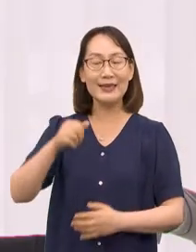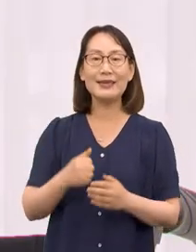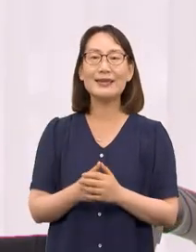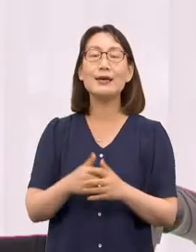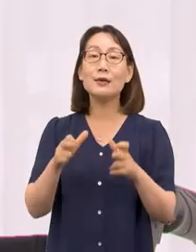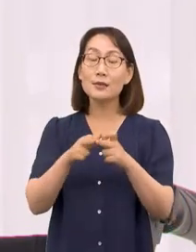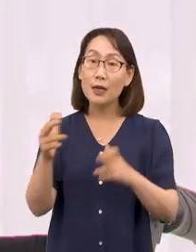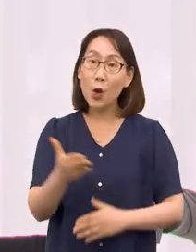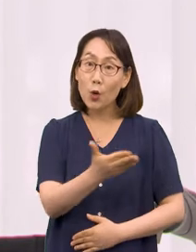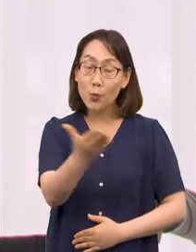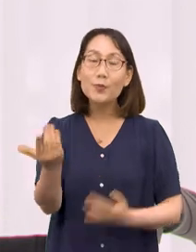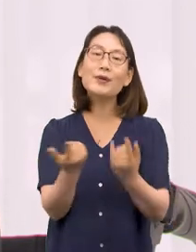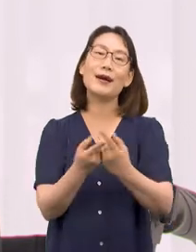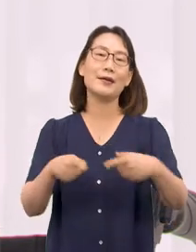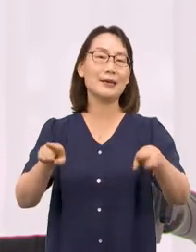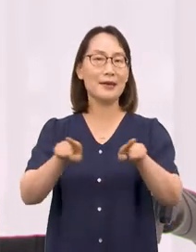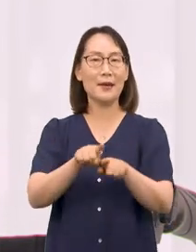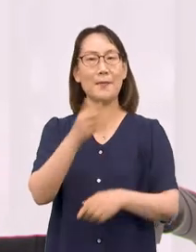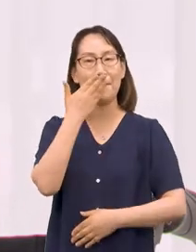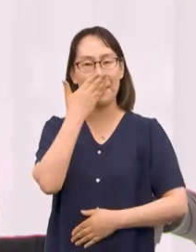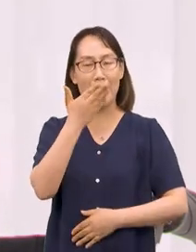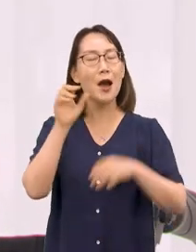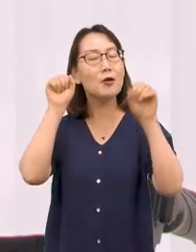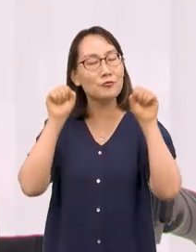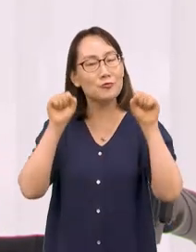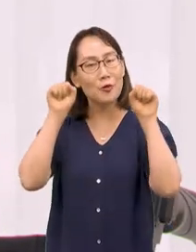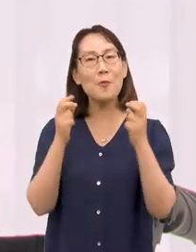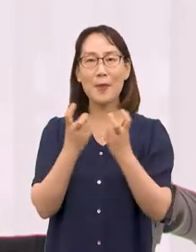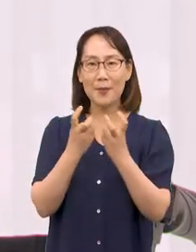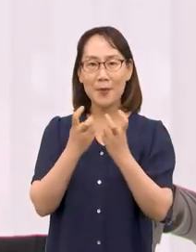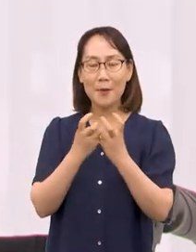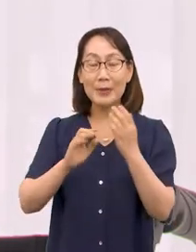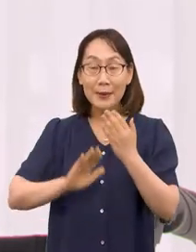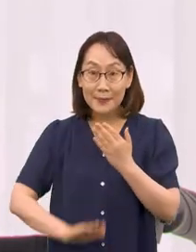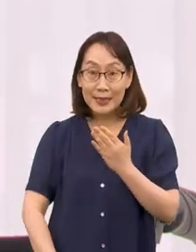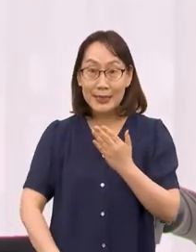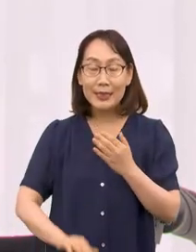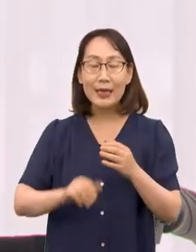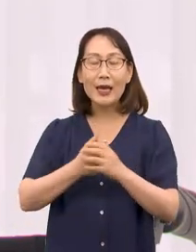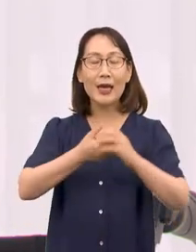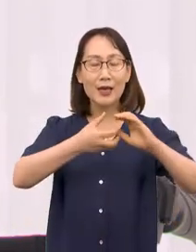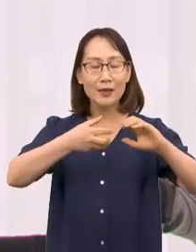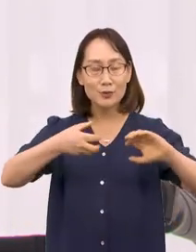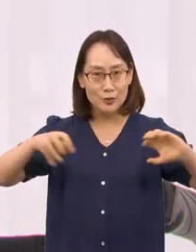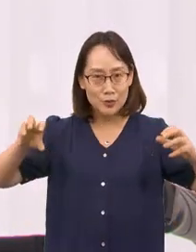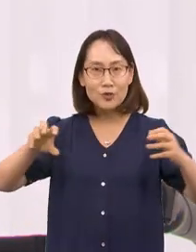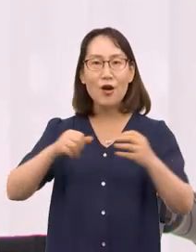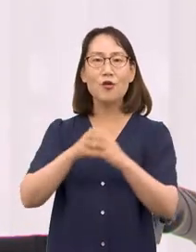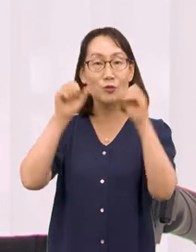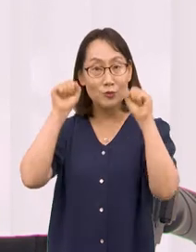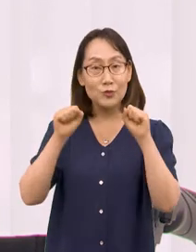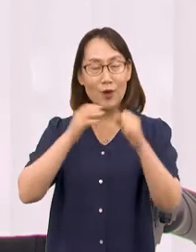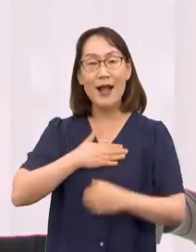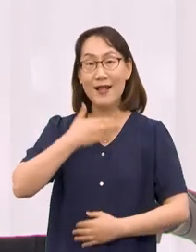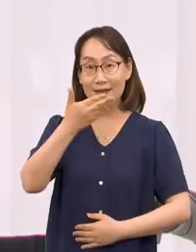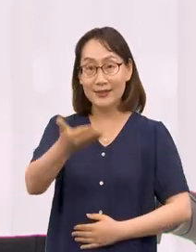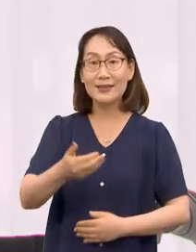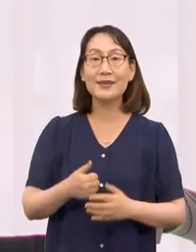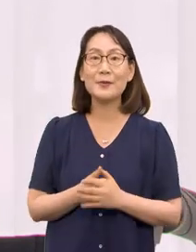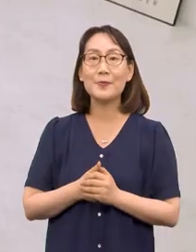장애인 여러분들도 함께 할 수 있는 운동으로 하체 스트레칭과 근력운동을 안내해 드리도록 하겠습니다.